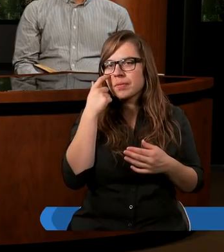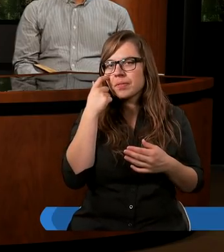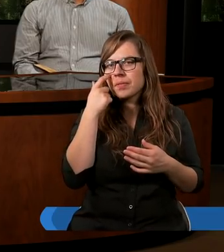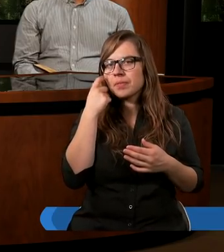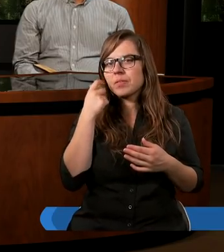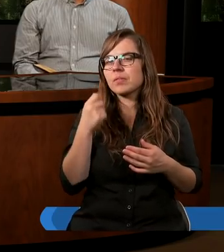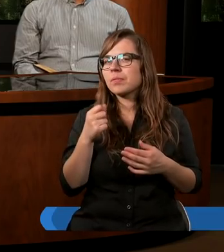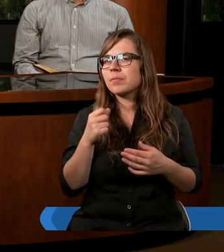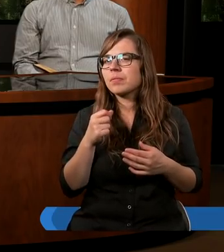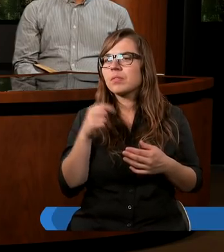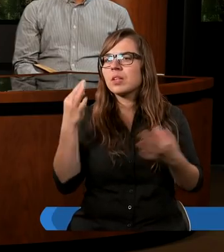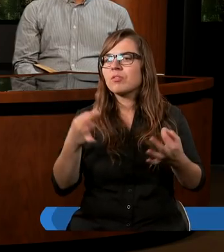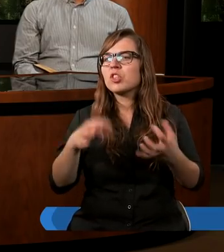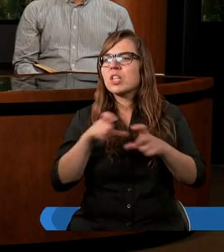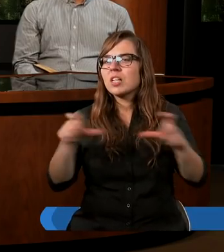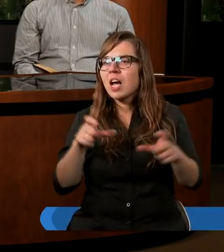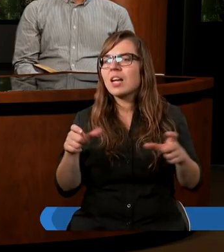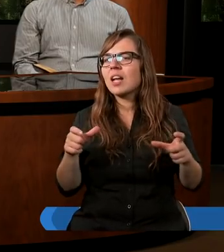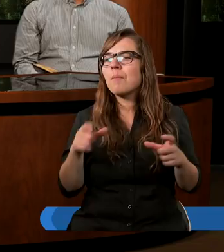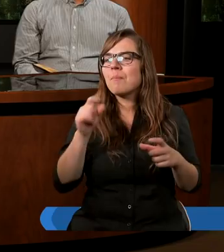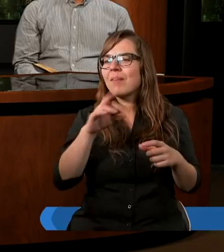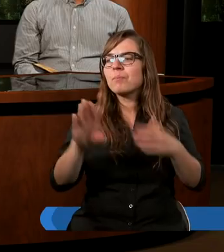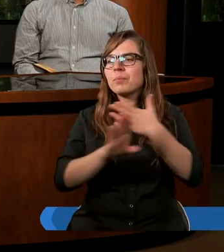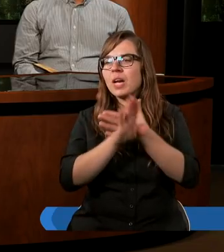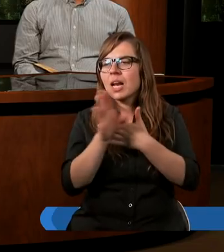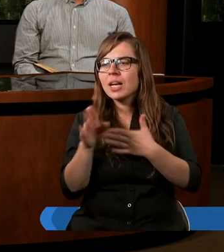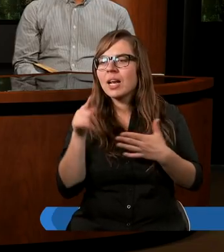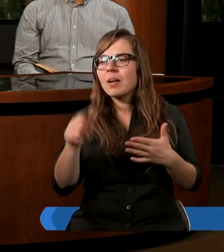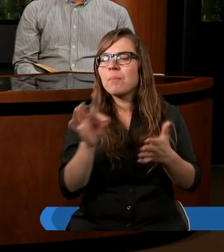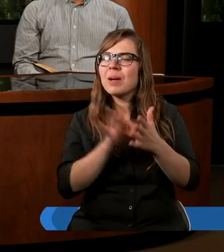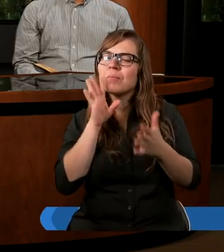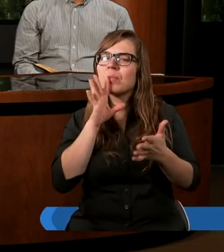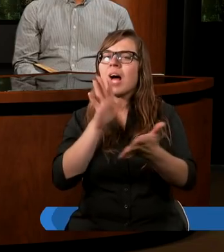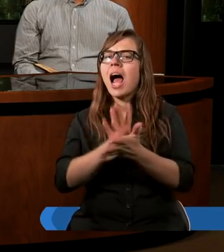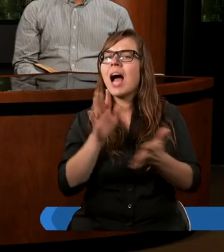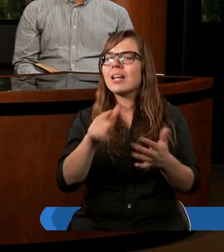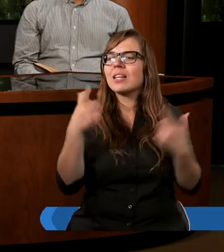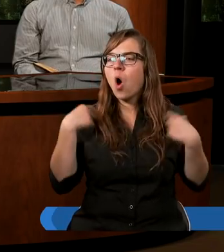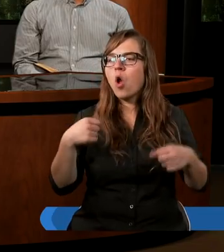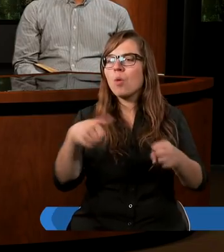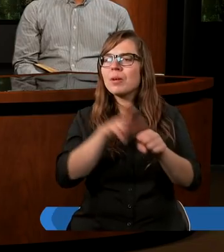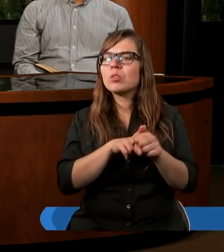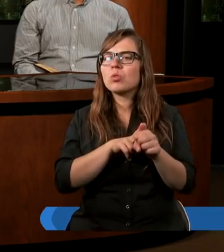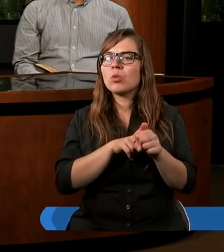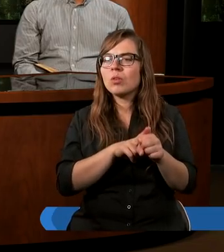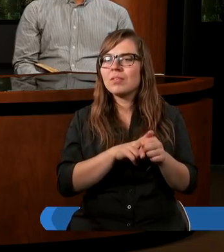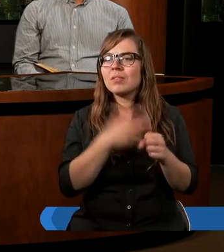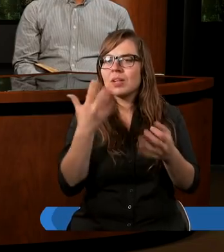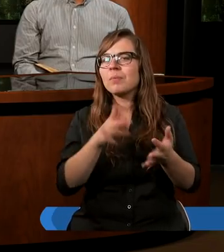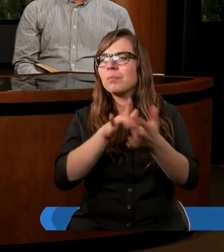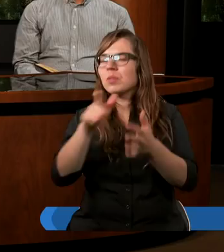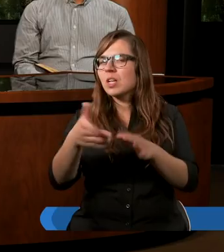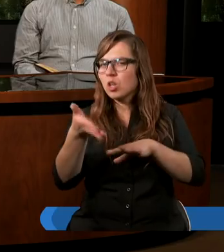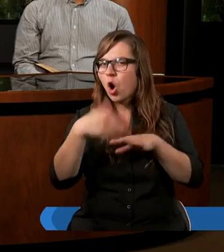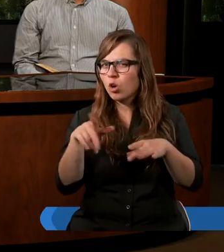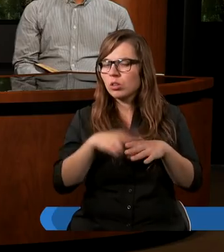Otóż widzę tutaj, że apostoł Paweł przedstawia, czym będą się charakteryzowały te osoby, które zaczną ten